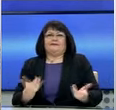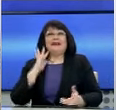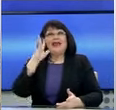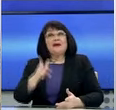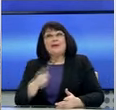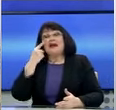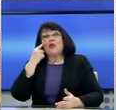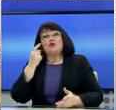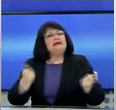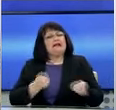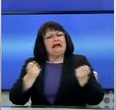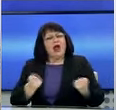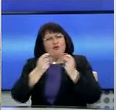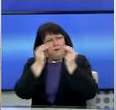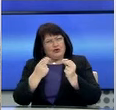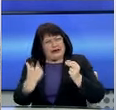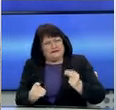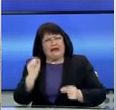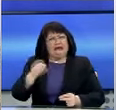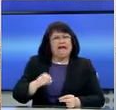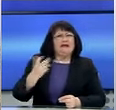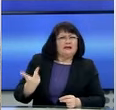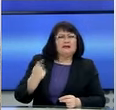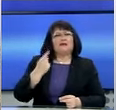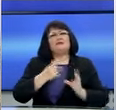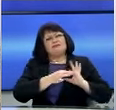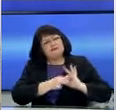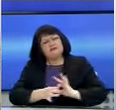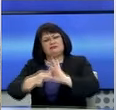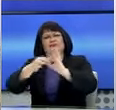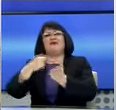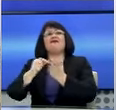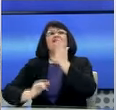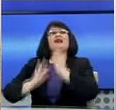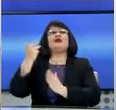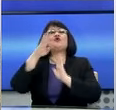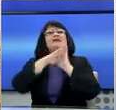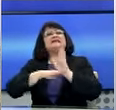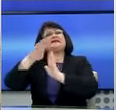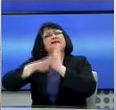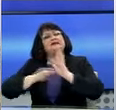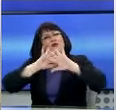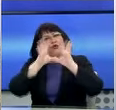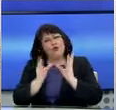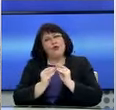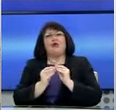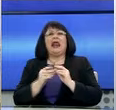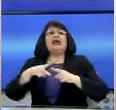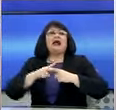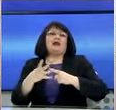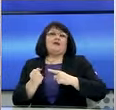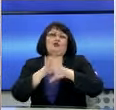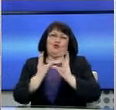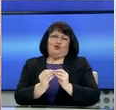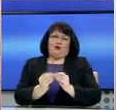τακτικές. Αλλά και τις διαδικασίες μας. Και είμαστε σε μια διαρκή προσπάθεια βελτίωσης όλων των συστημάτων, όλων των εργαλείων μας.